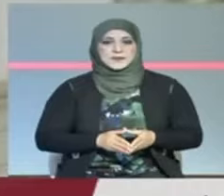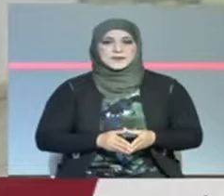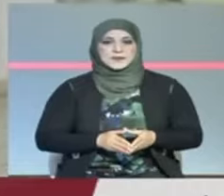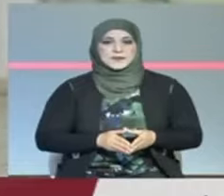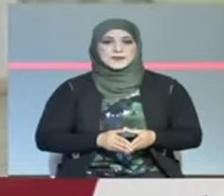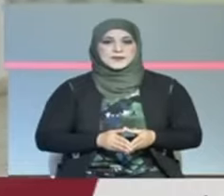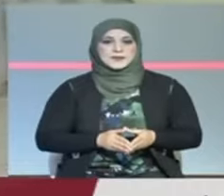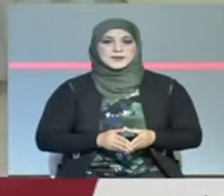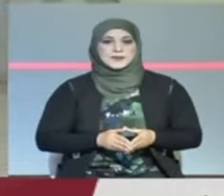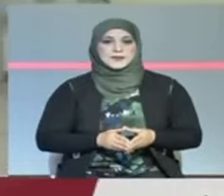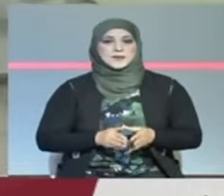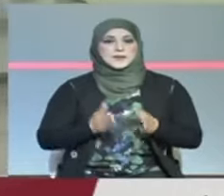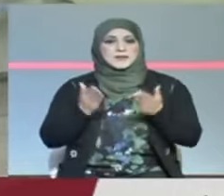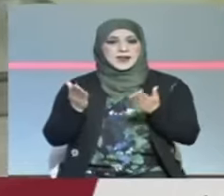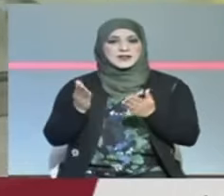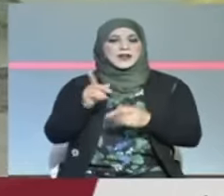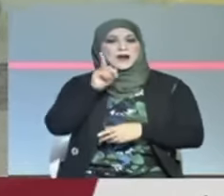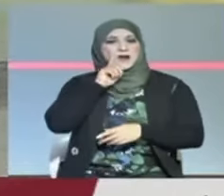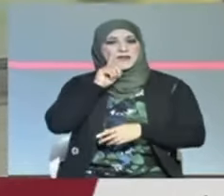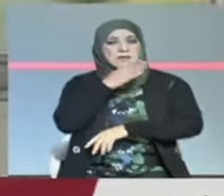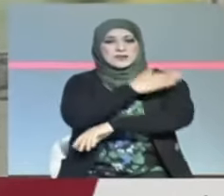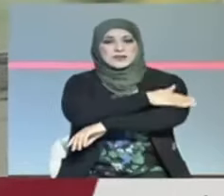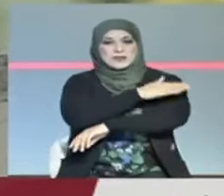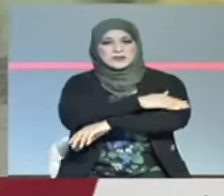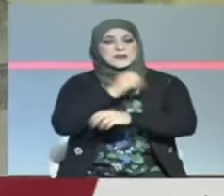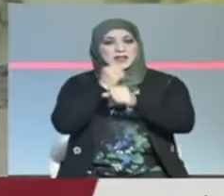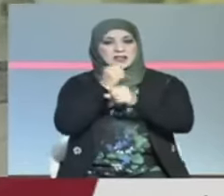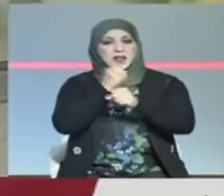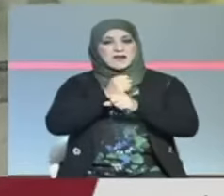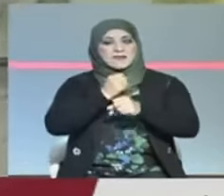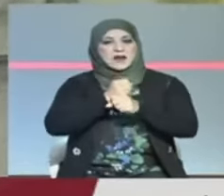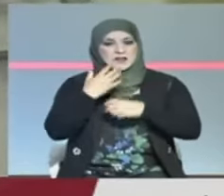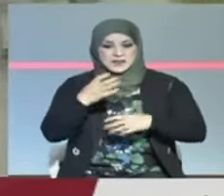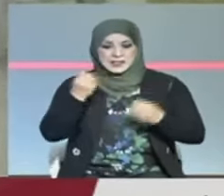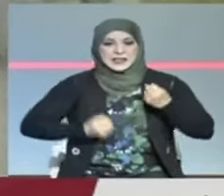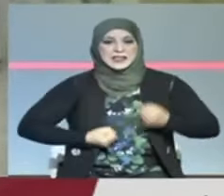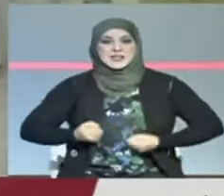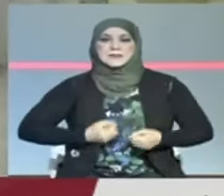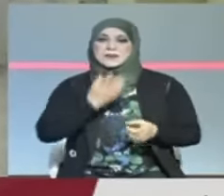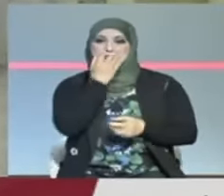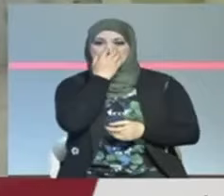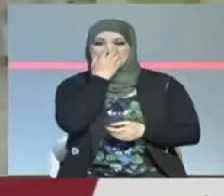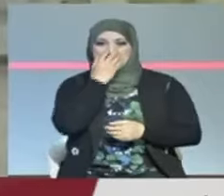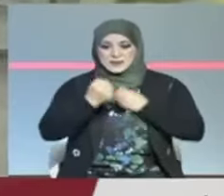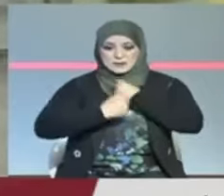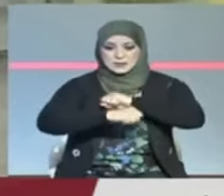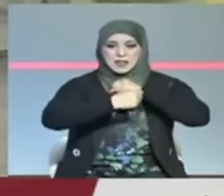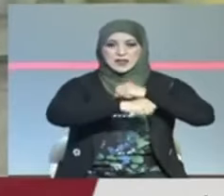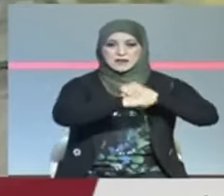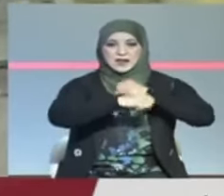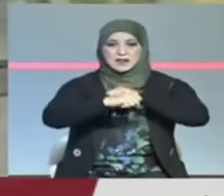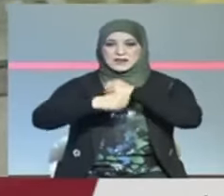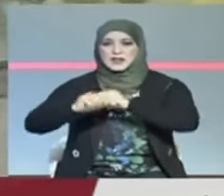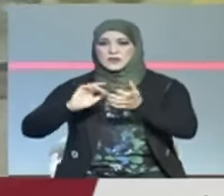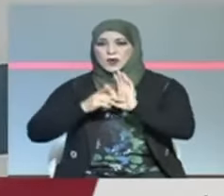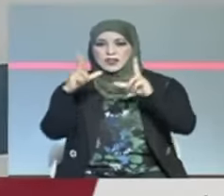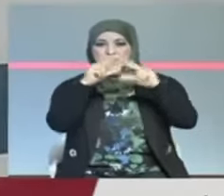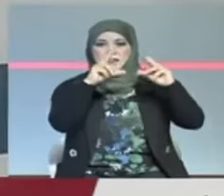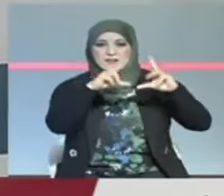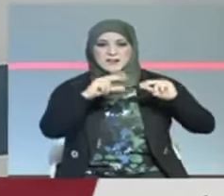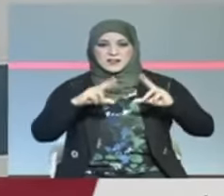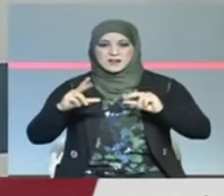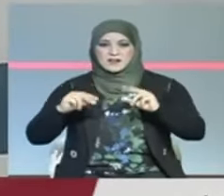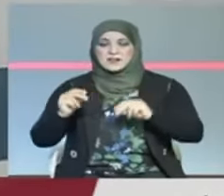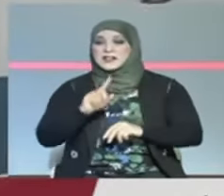على عاقق هذه العاملة التي تشتغل في القسم الأنعاش الطبي بالمستشفى تنظيف وتعقيم كل شبر في القسم